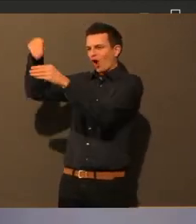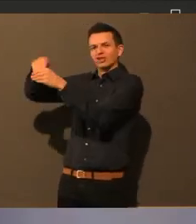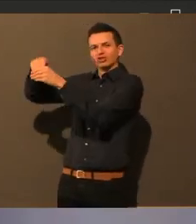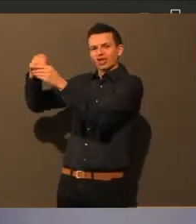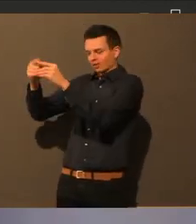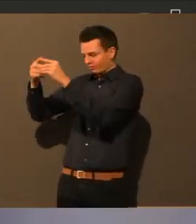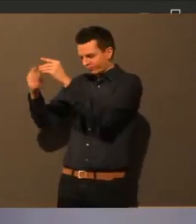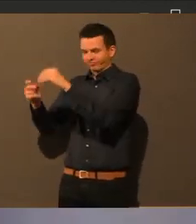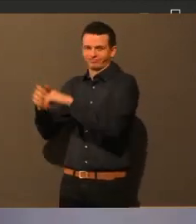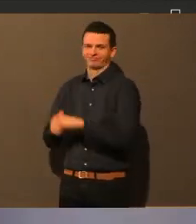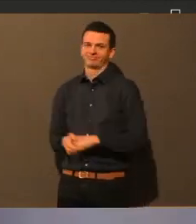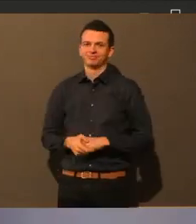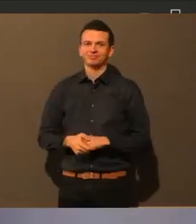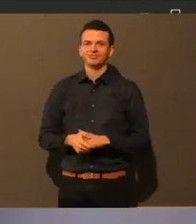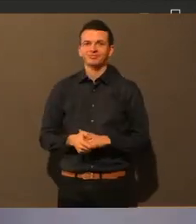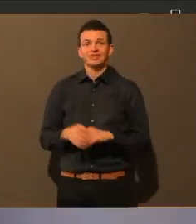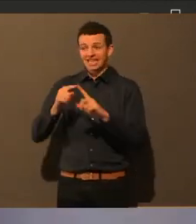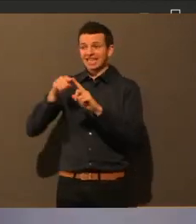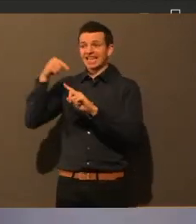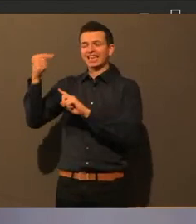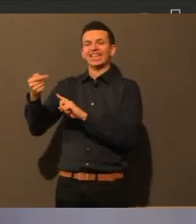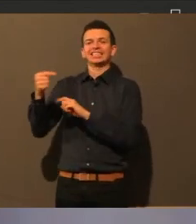als nächstes habe ich den Joshua.